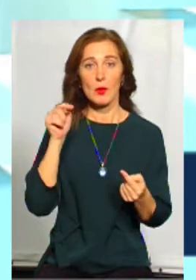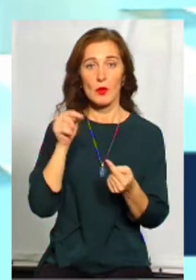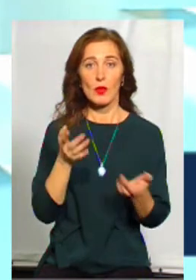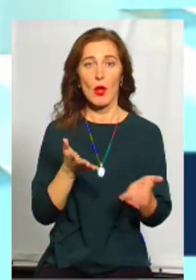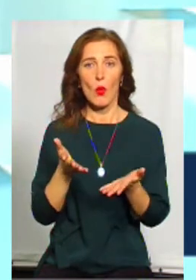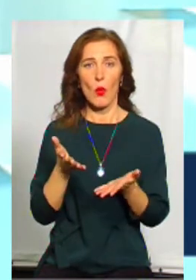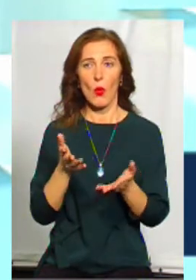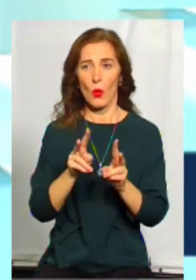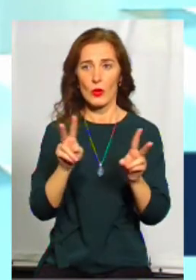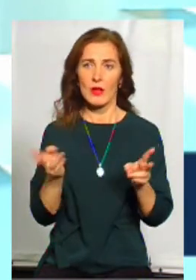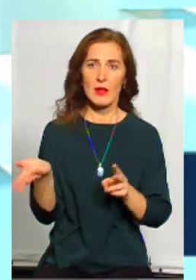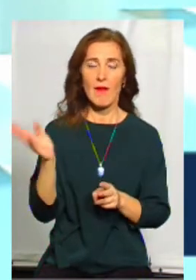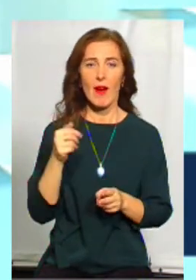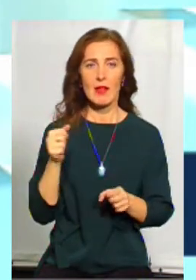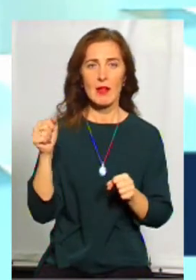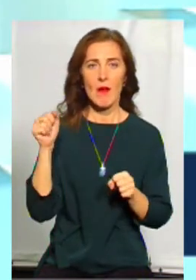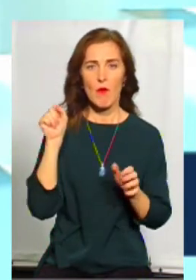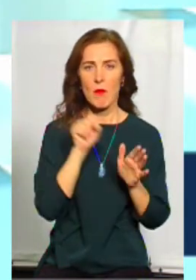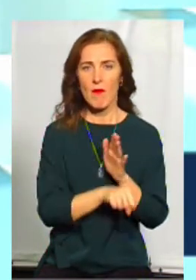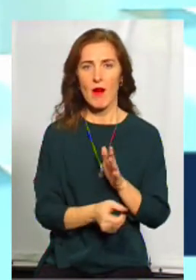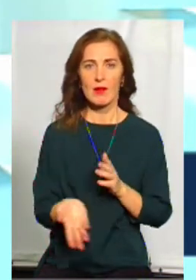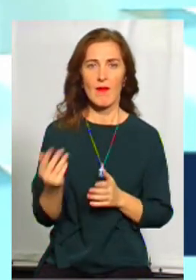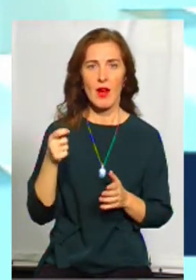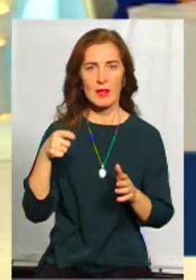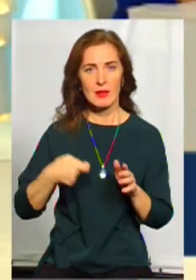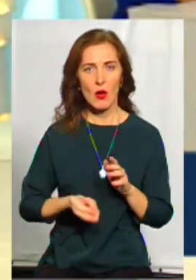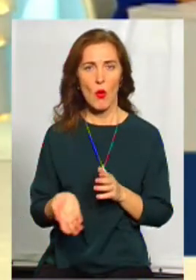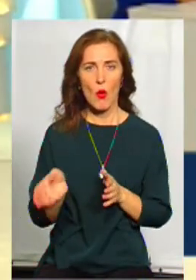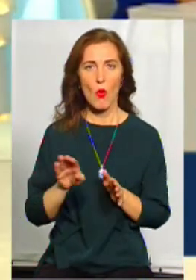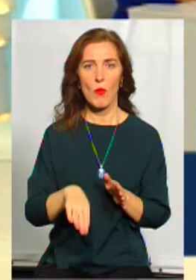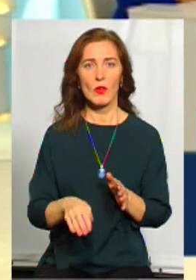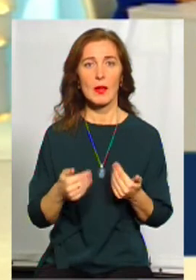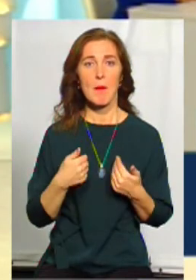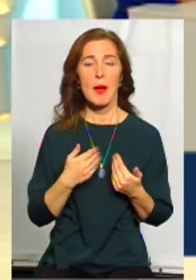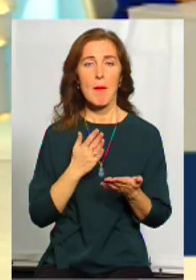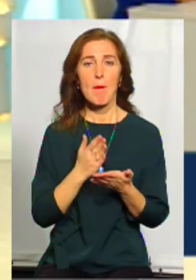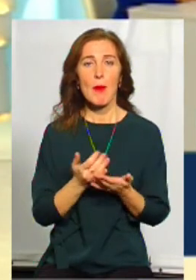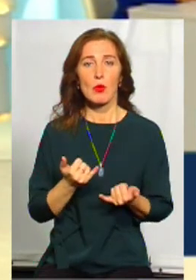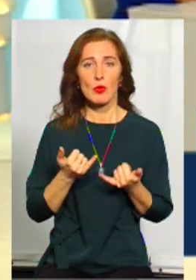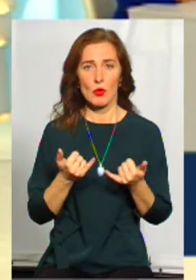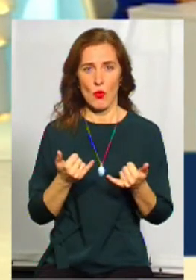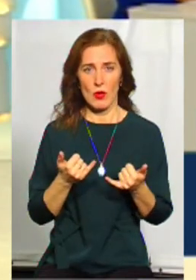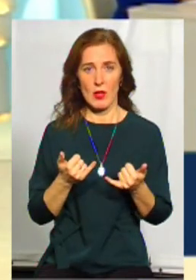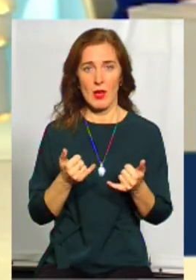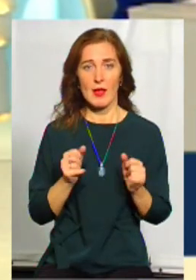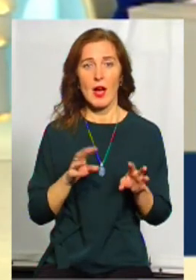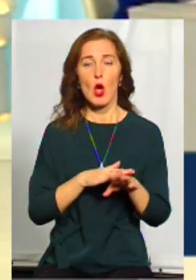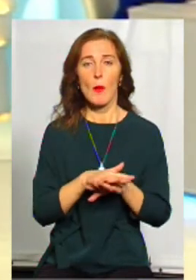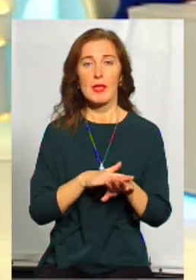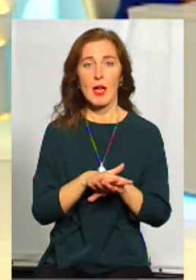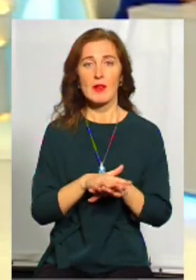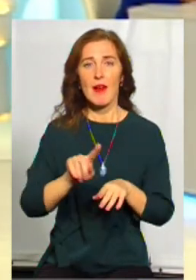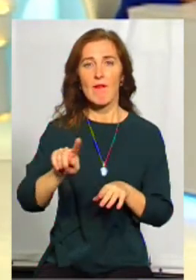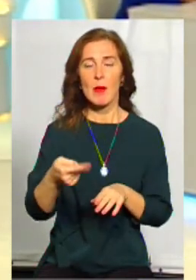толеруємо, що давайте вбивати, копати, закопувати і все, ми маємо сьогодні толерувати, як громадянське суспільство,